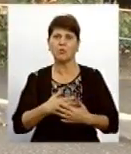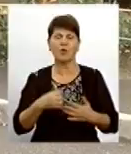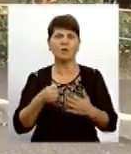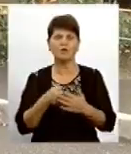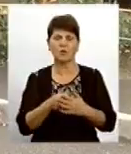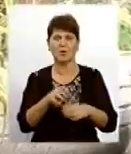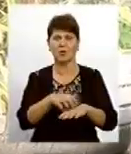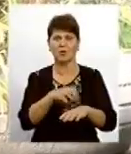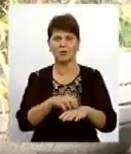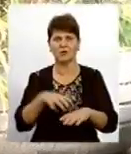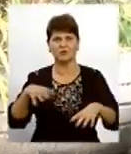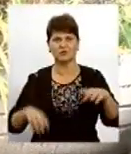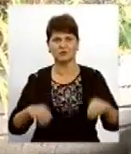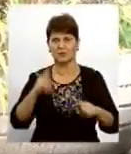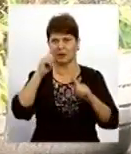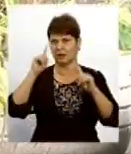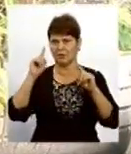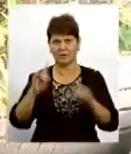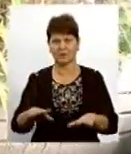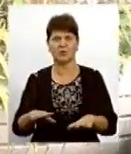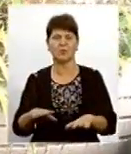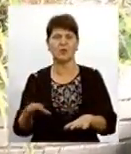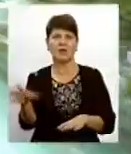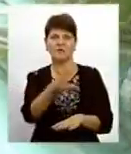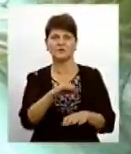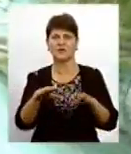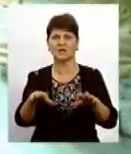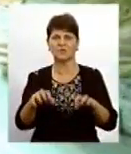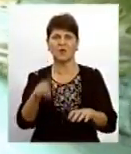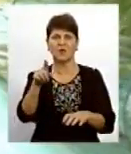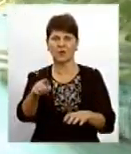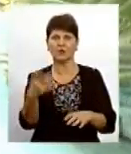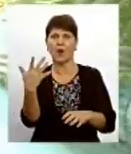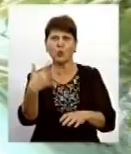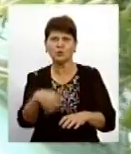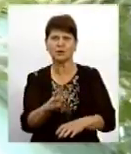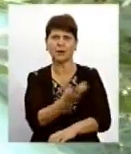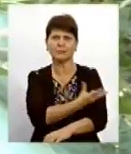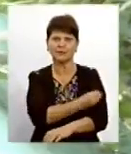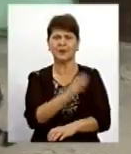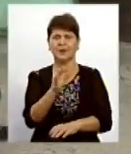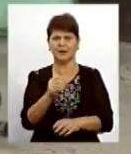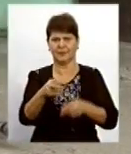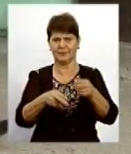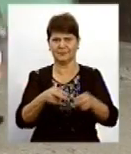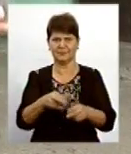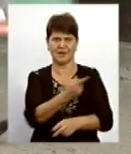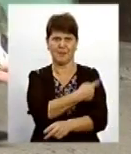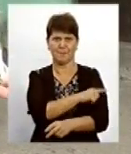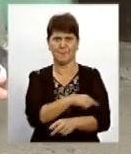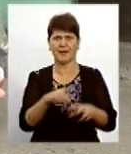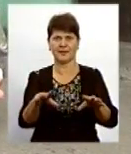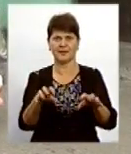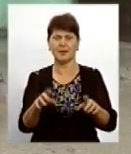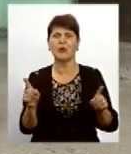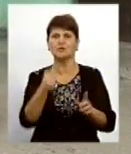не люблять сусіди, каже Раїса Красінська. Це при тому, що всі тварини у дворі вона щепила і стерилізувала у ветклініці. Щоб не